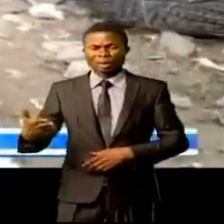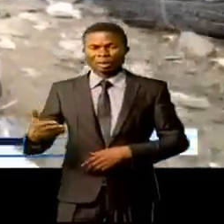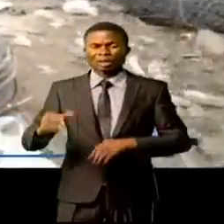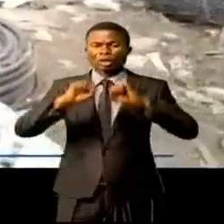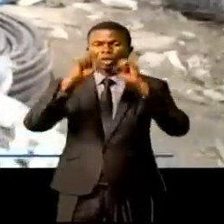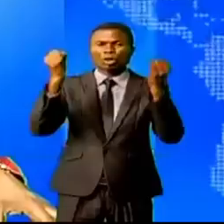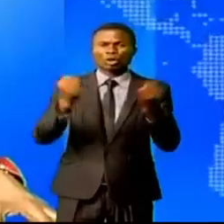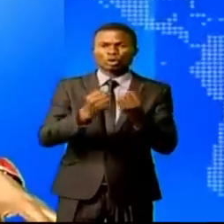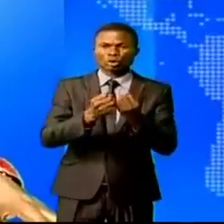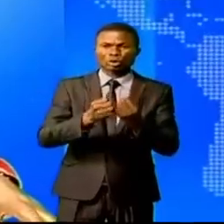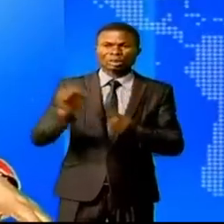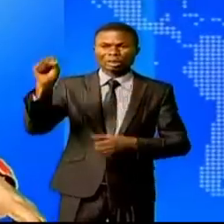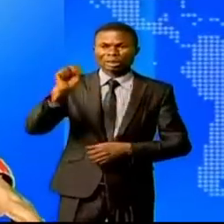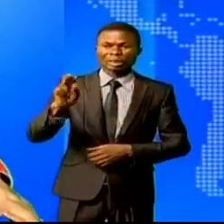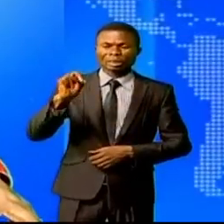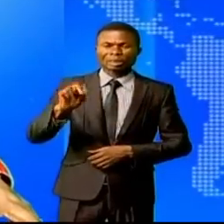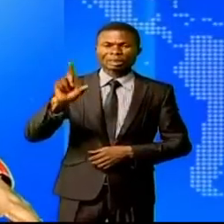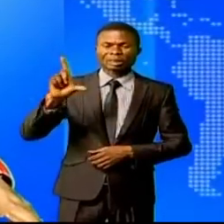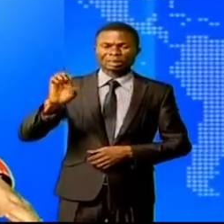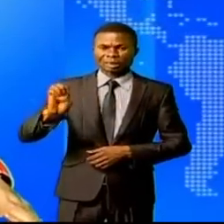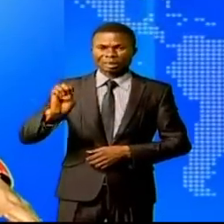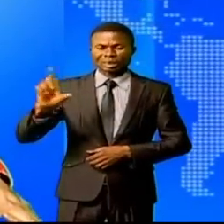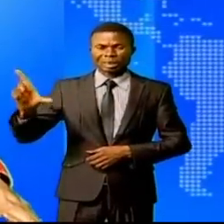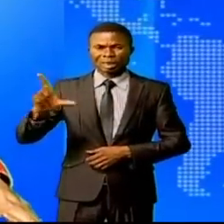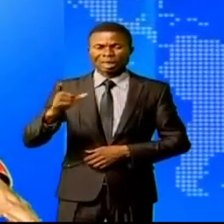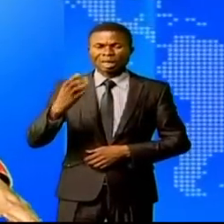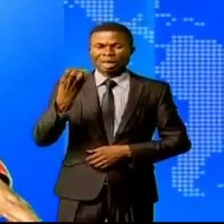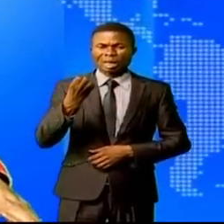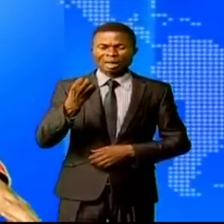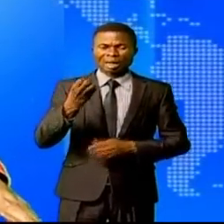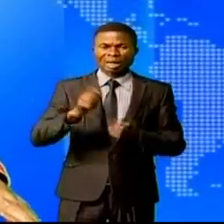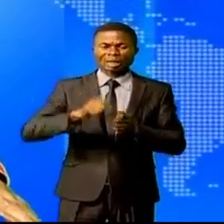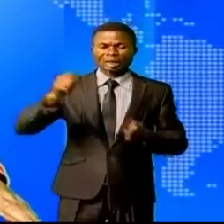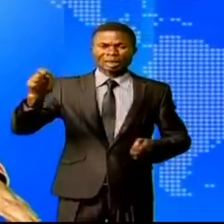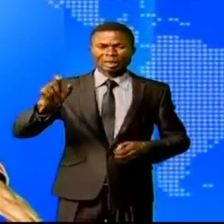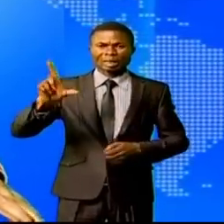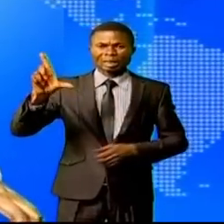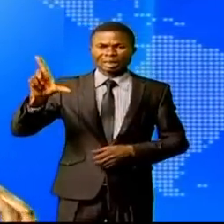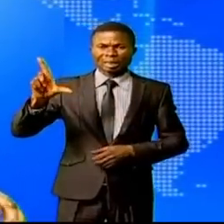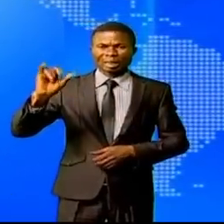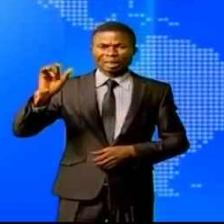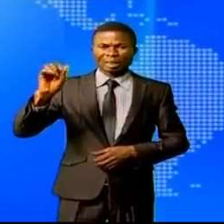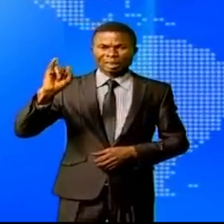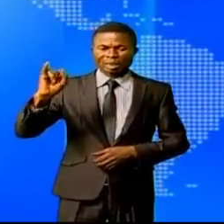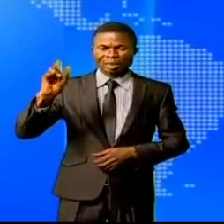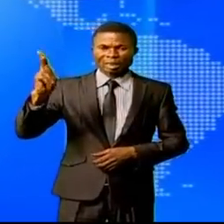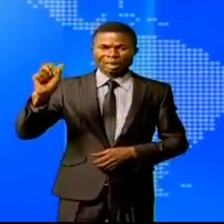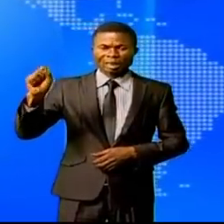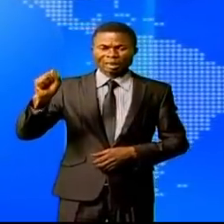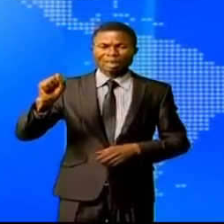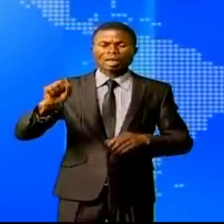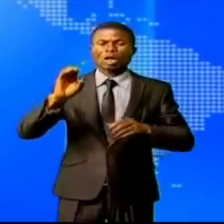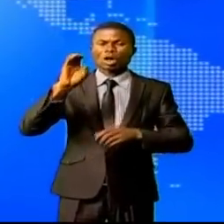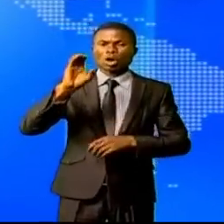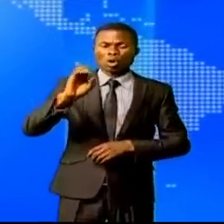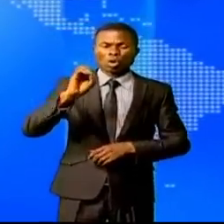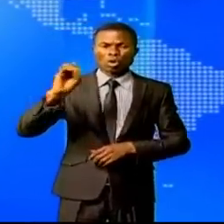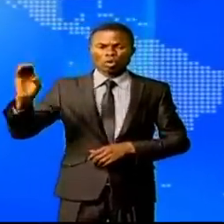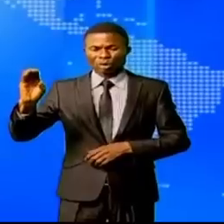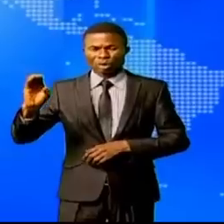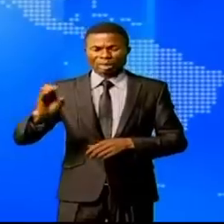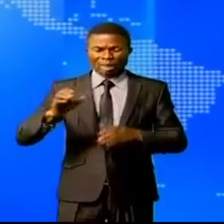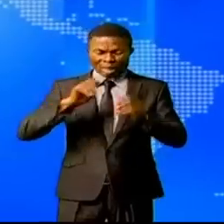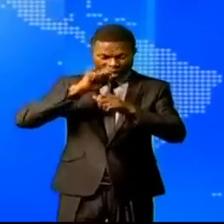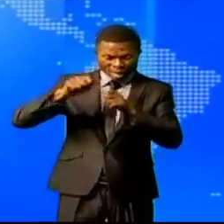SNEL est ça. À 40 km de l'Ikasi, l'OCC a placé un laboratoire avec un plateau technique